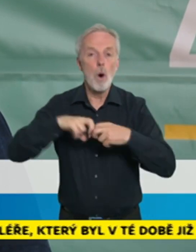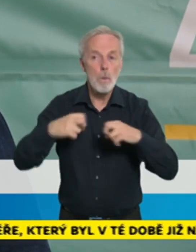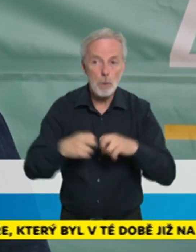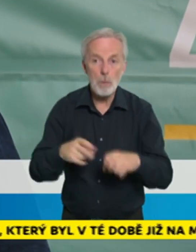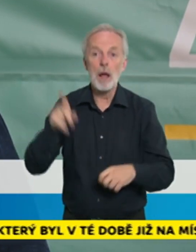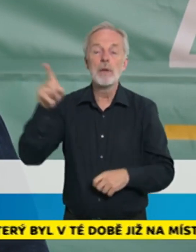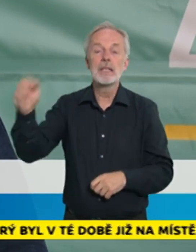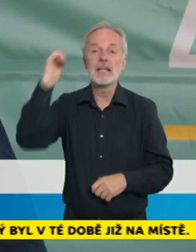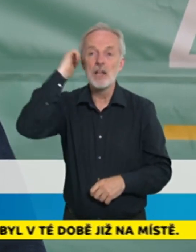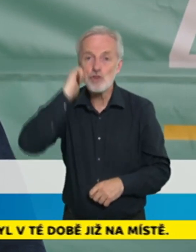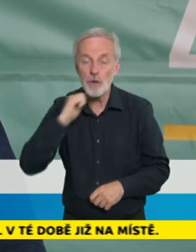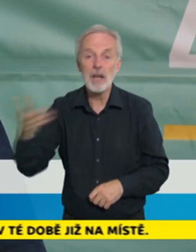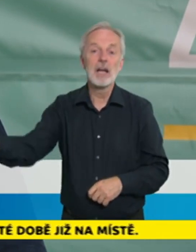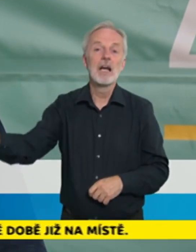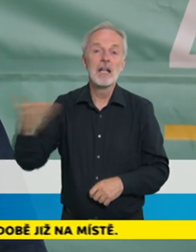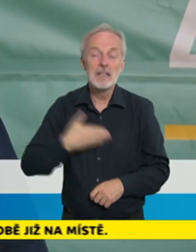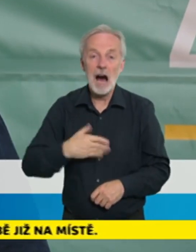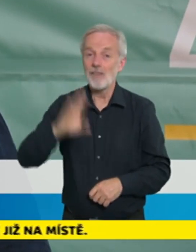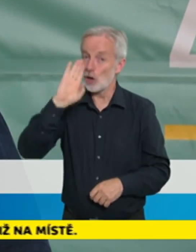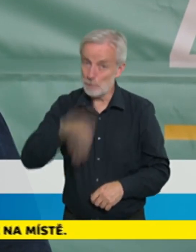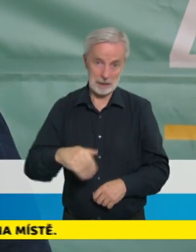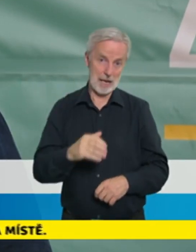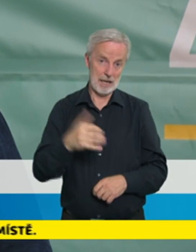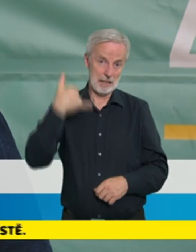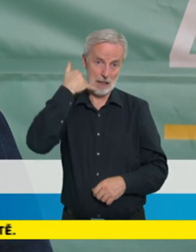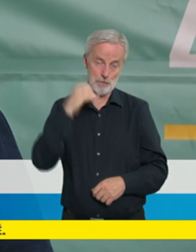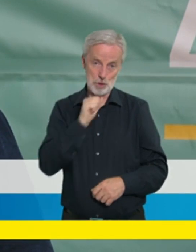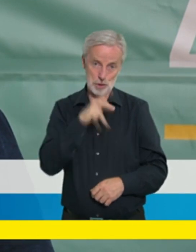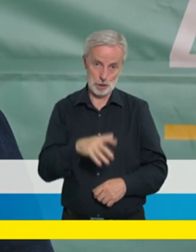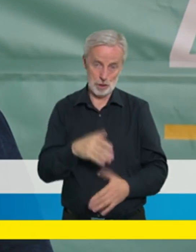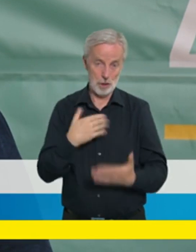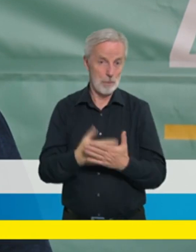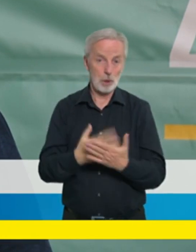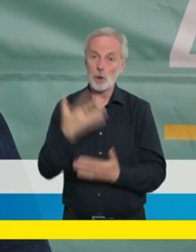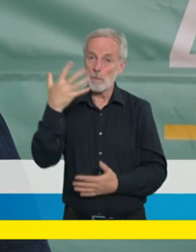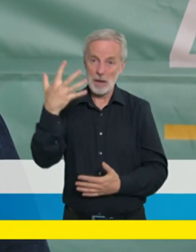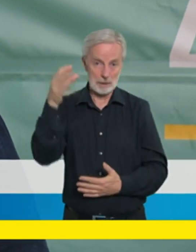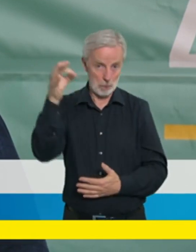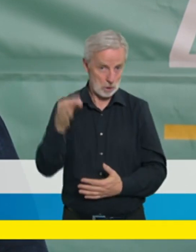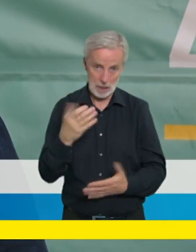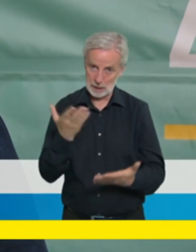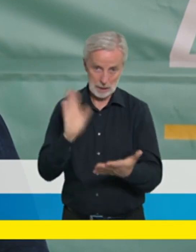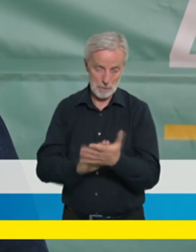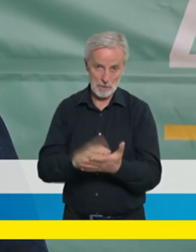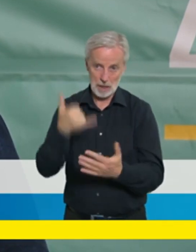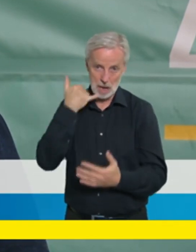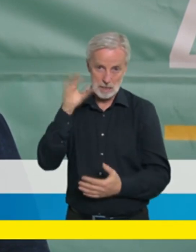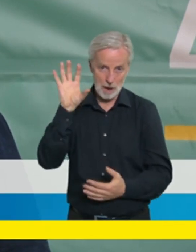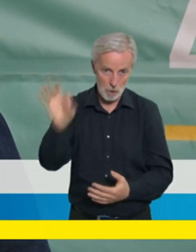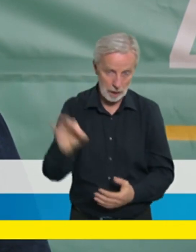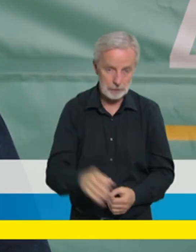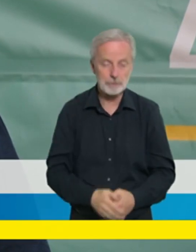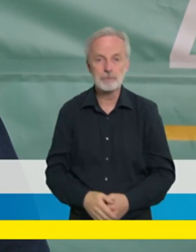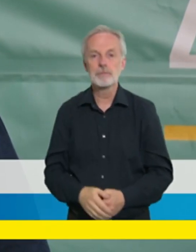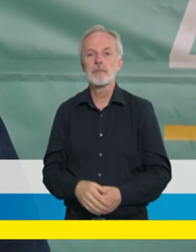na které můžeme ty osoby kontaktovat. A co se týká těch kontaktů pozitivních osob, tak máme ještě